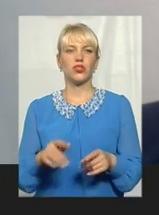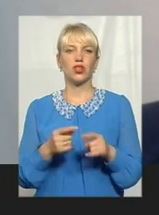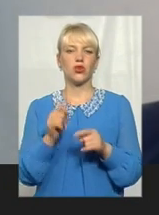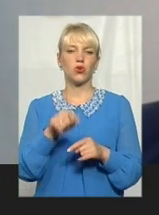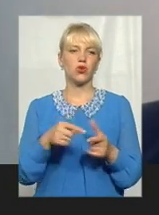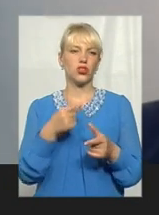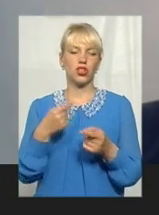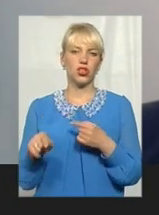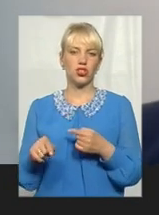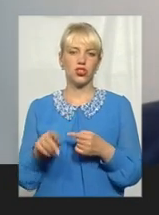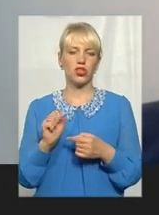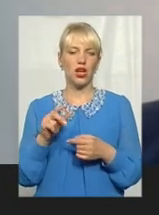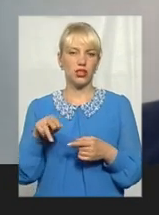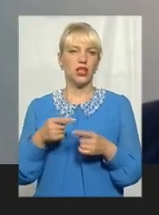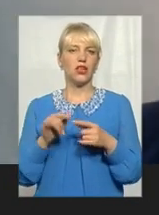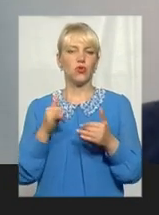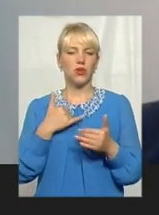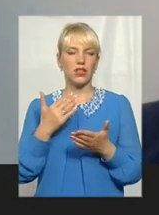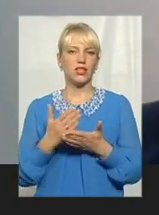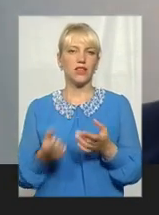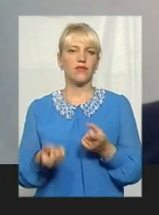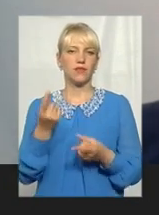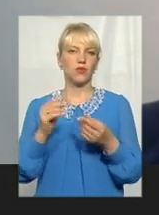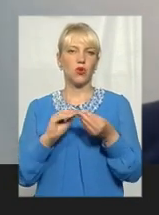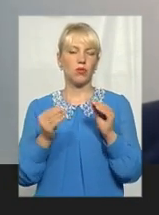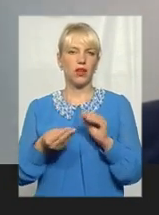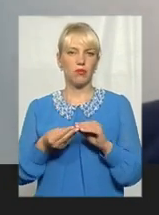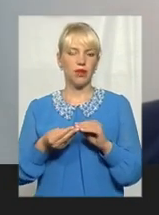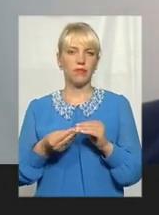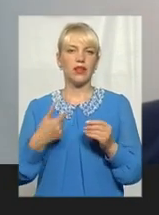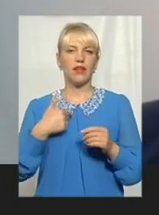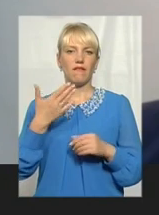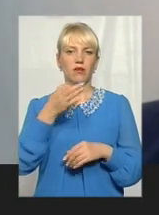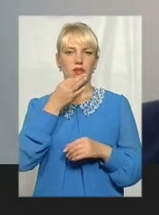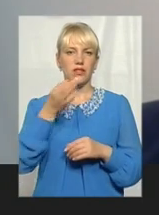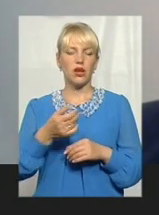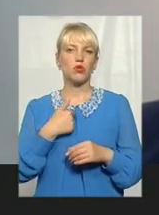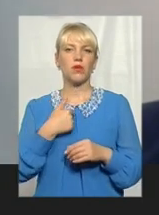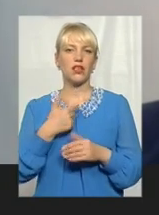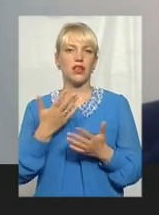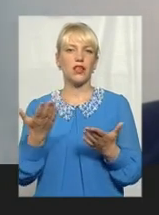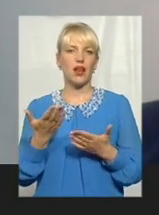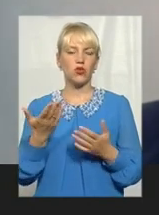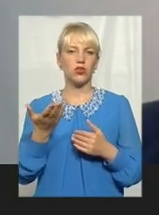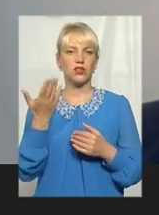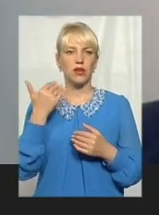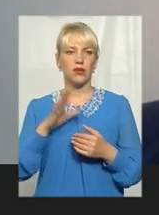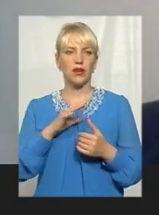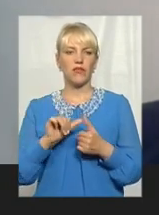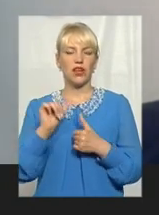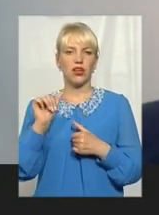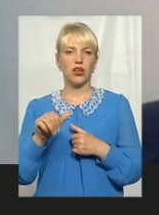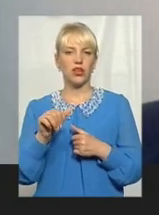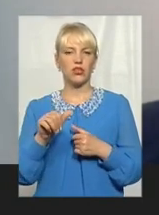ахт. І тут у нас є великі проблеми. Ну, я вам скажу, якось мені повелося виключити чи